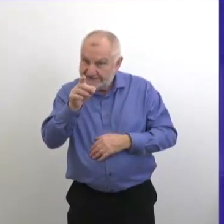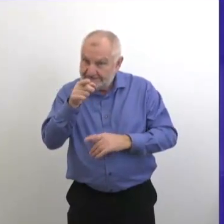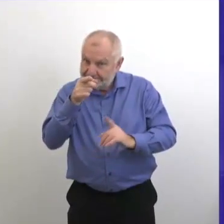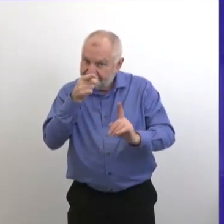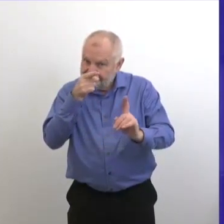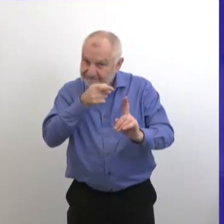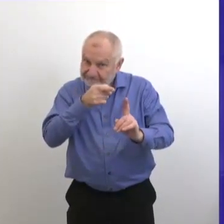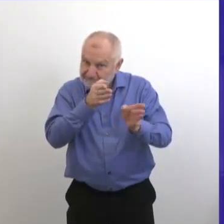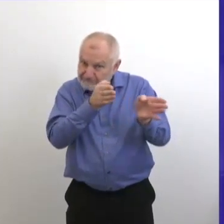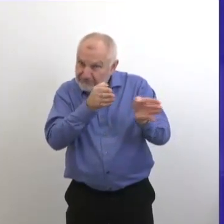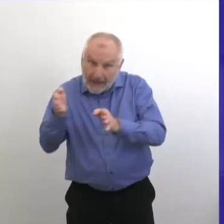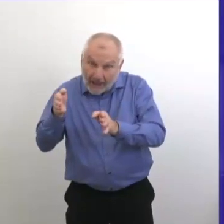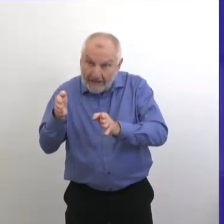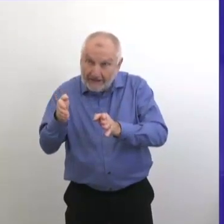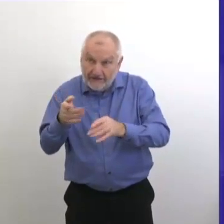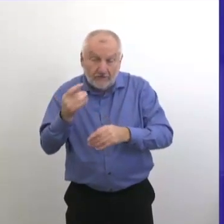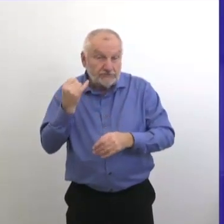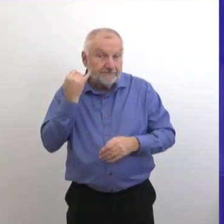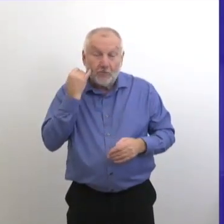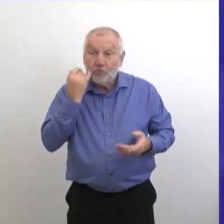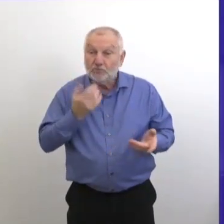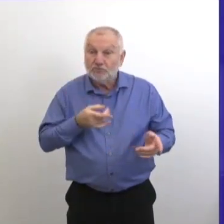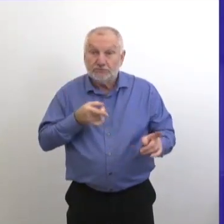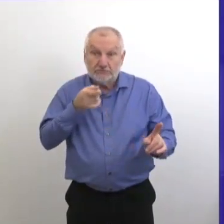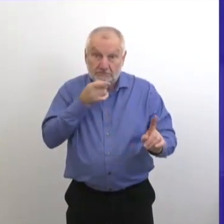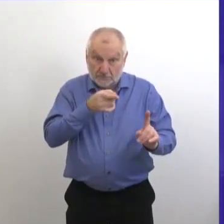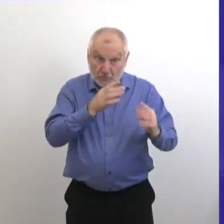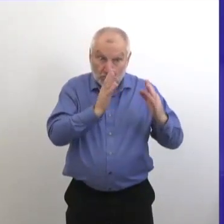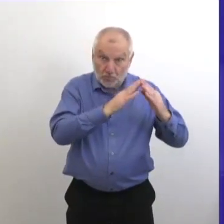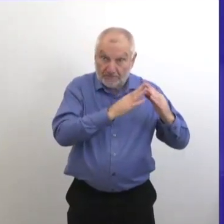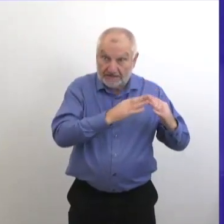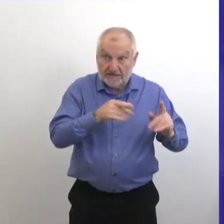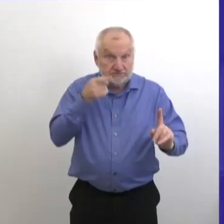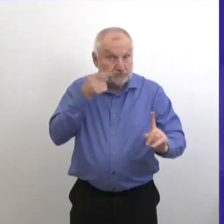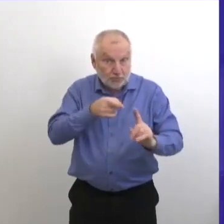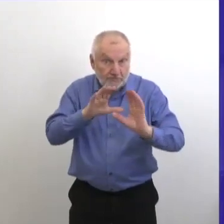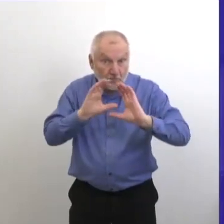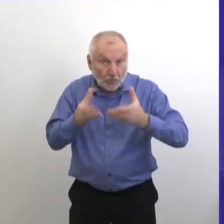quelque chose qui viserait certains groupes de revenus ou certaines communautés?